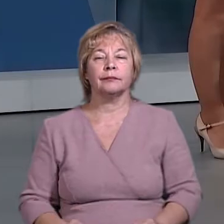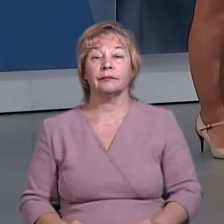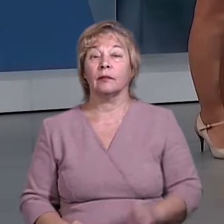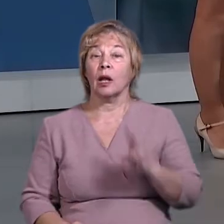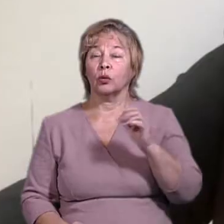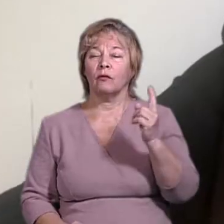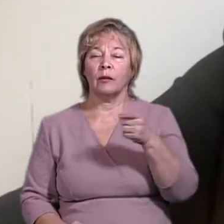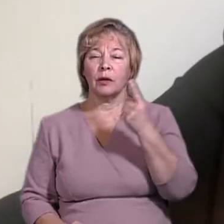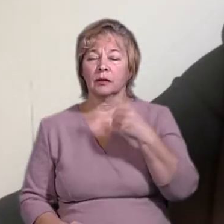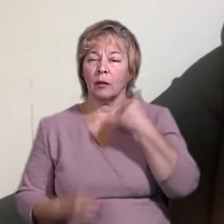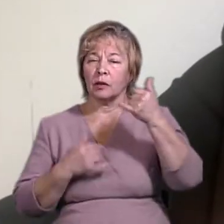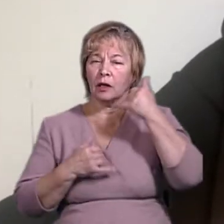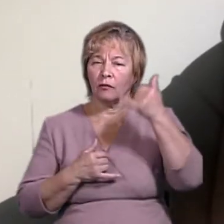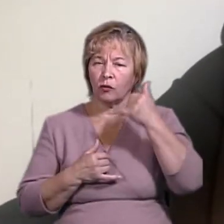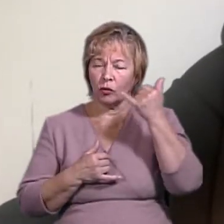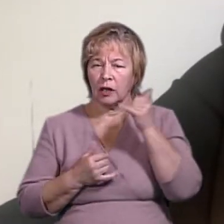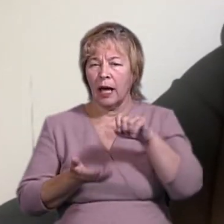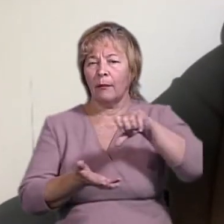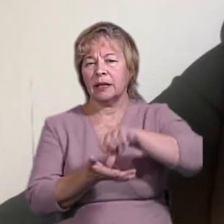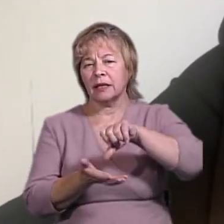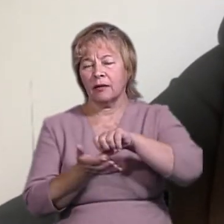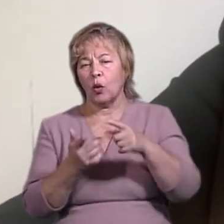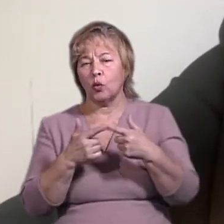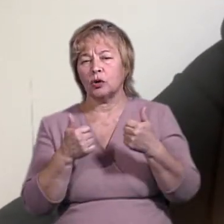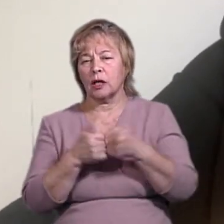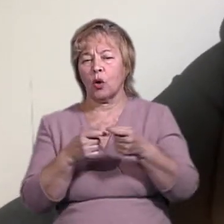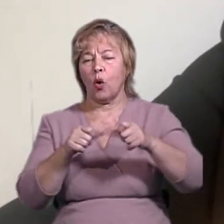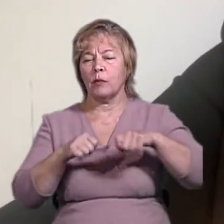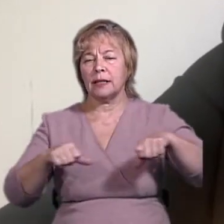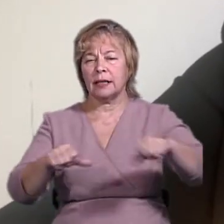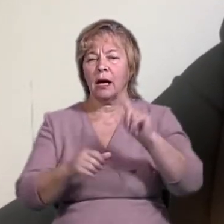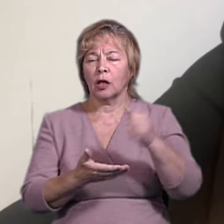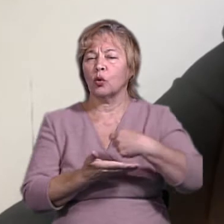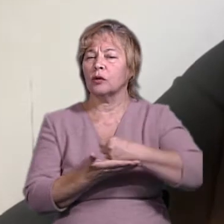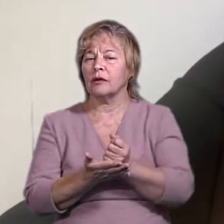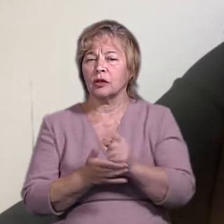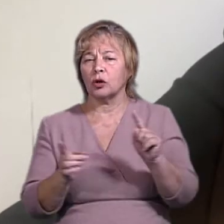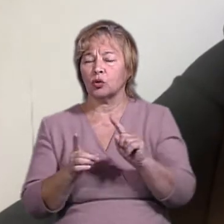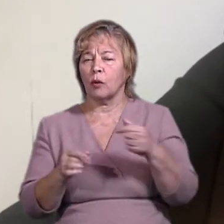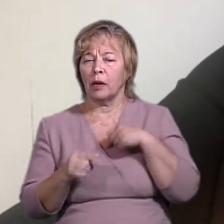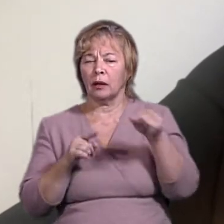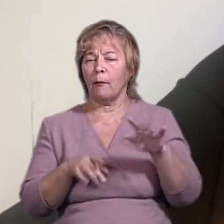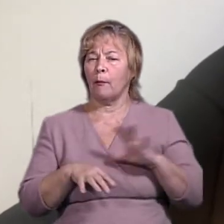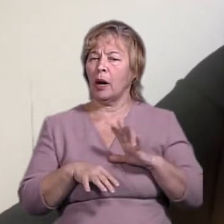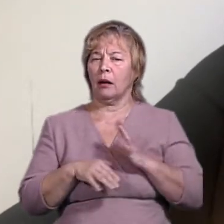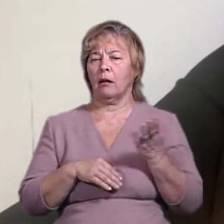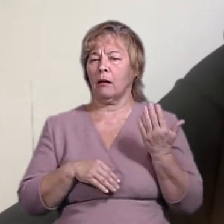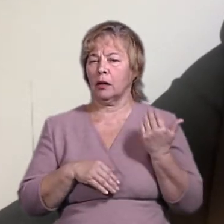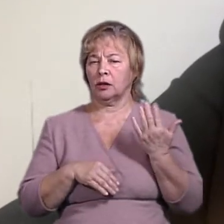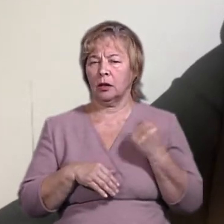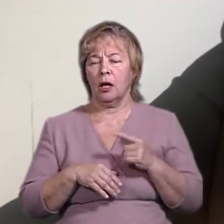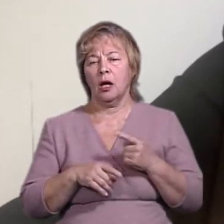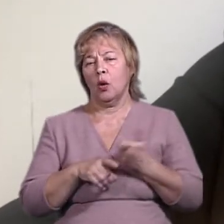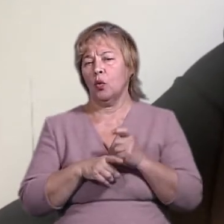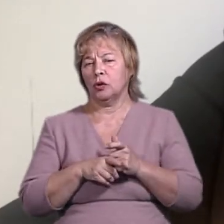По-перше, нам телефонують начебто представники дільничних виборчих комісій, які стверджують, що ми там були і, до речі, дуже